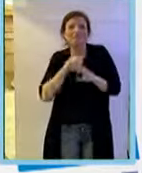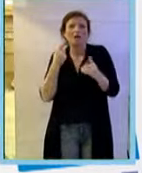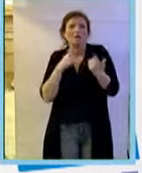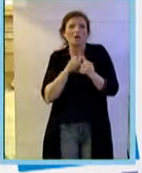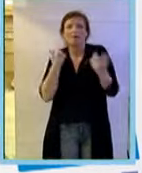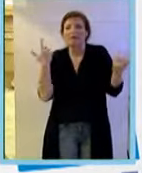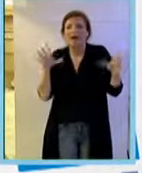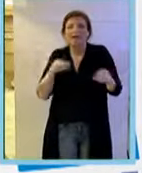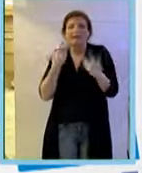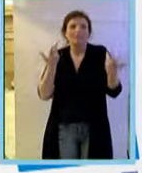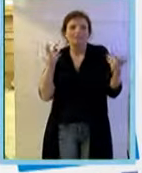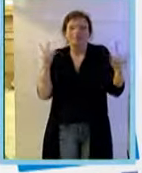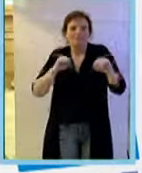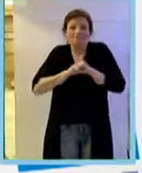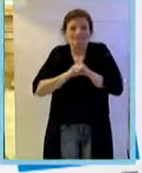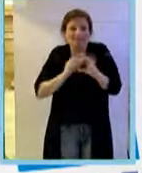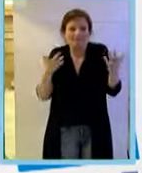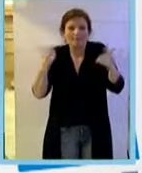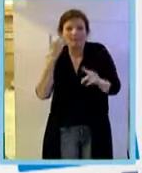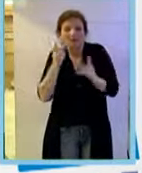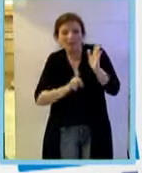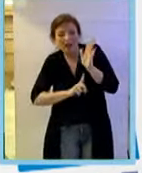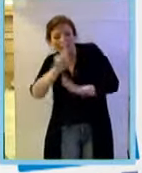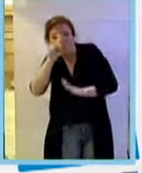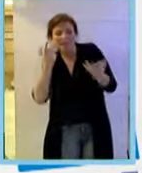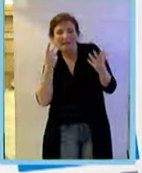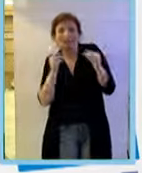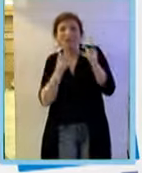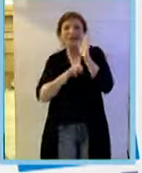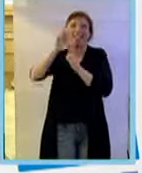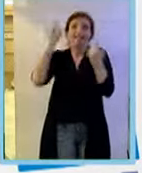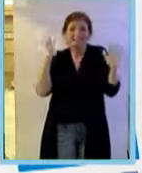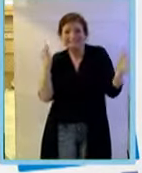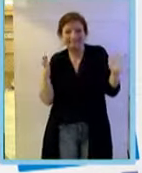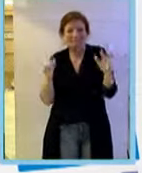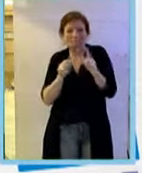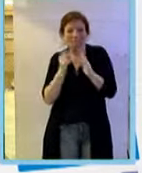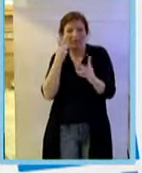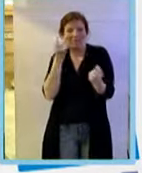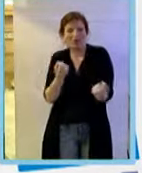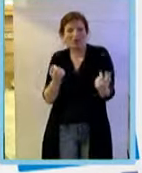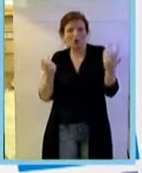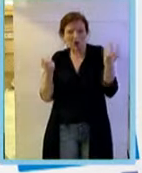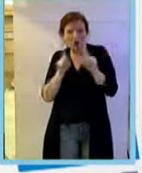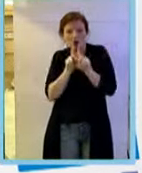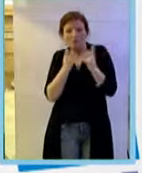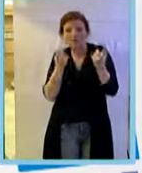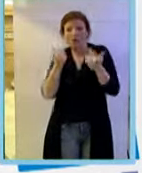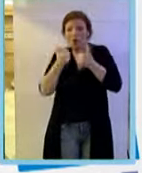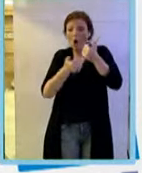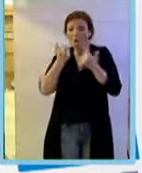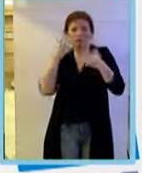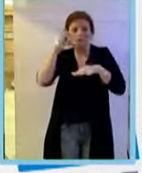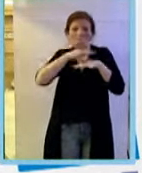perché ovviamente l'effetto era molto meno evidente rispetto alle